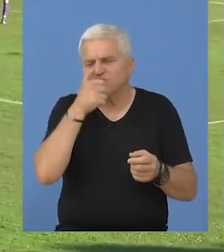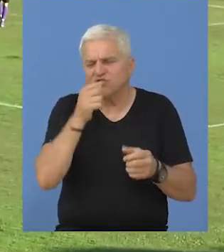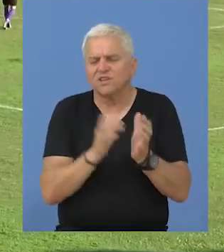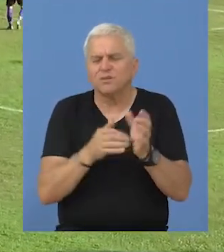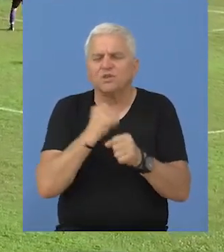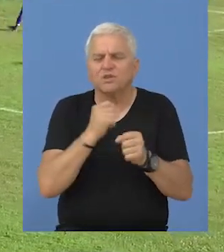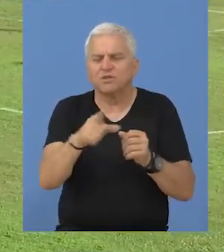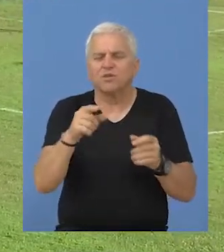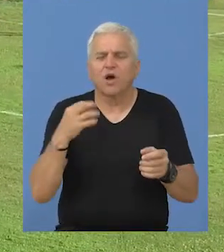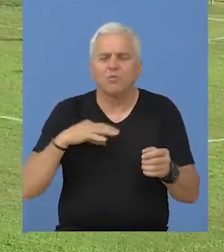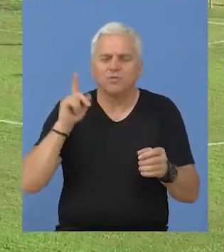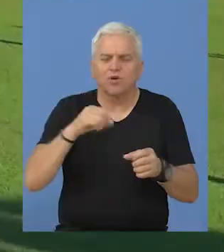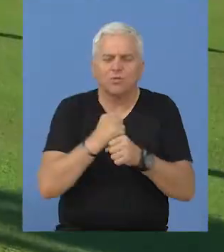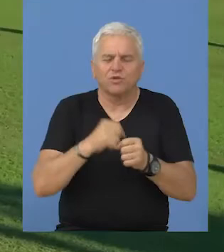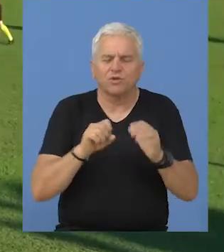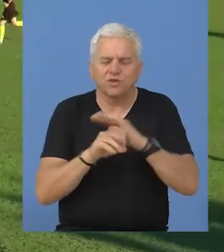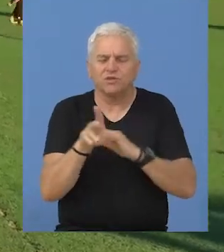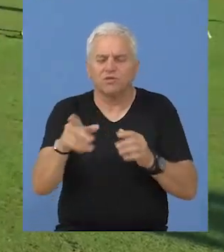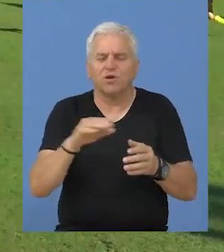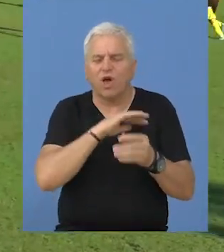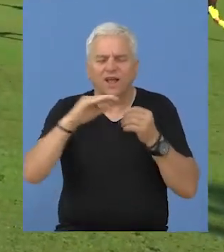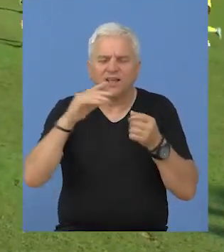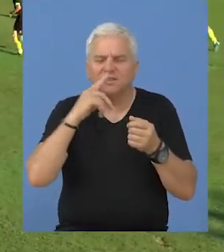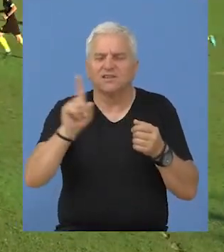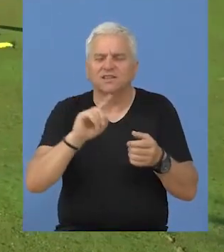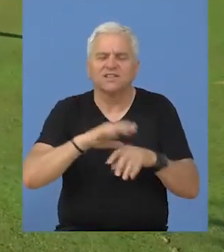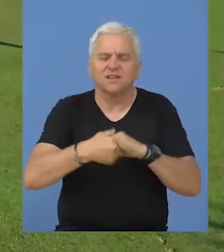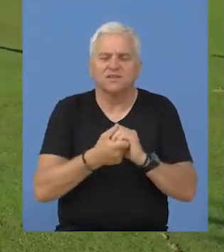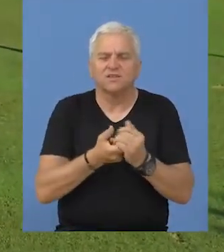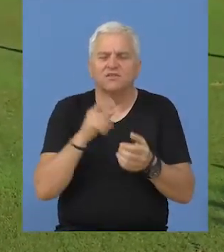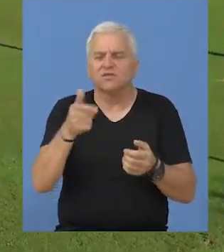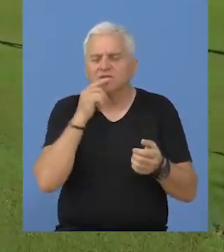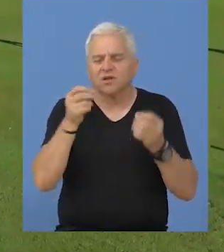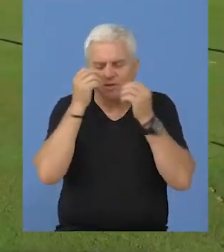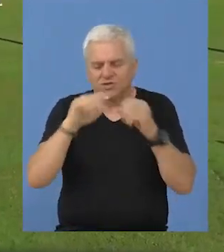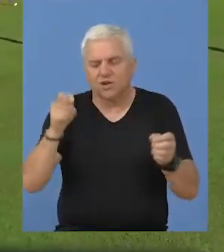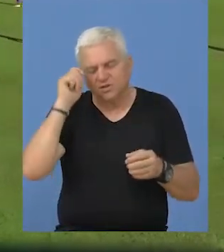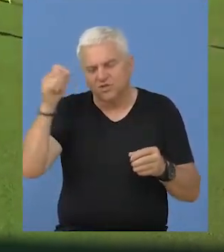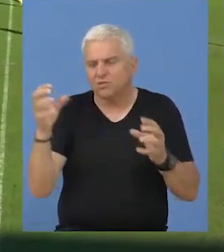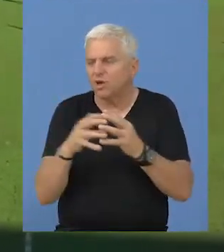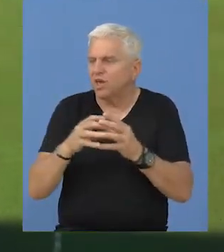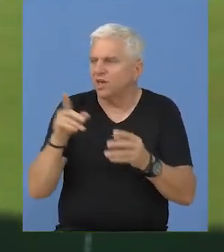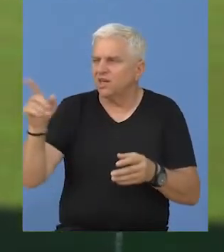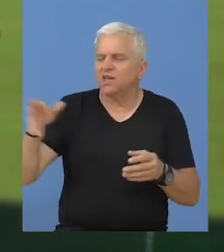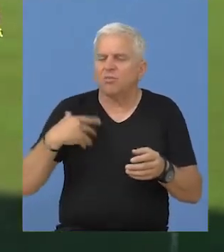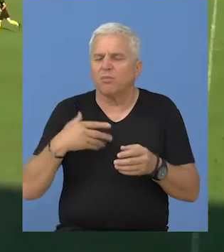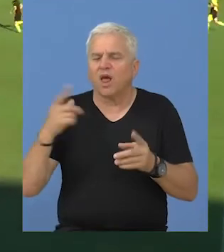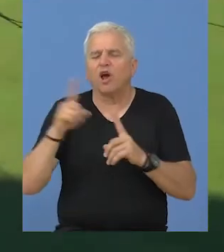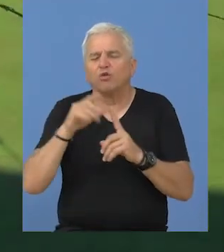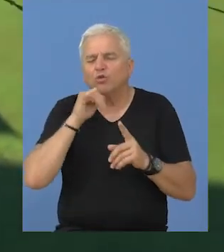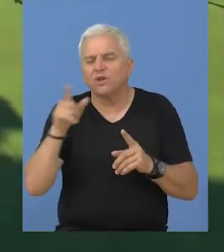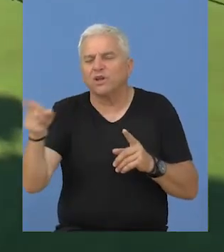kojima moramo da poradimo. Generalno, naravno, nisam zadovoljan tim porazom. Čistito bi ekipi